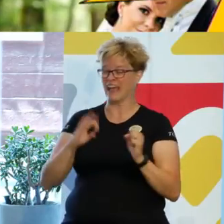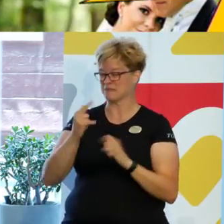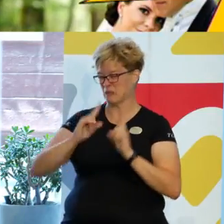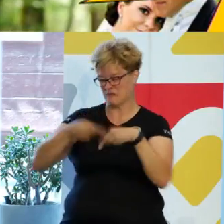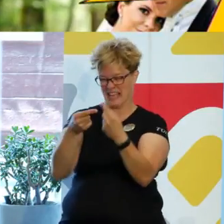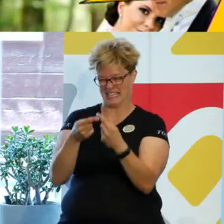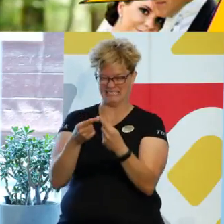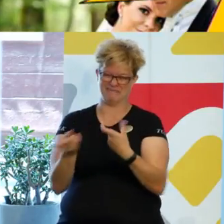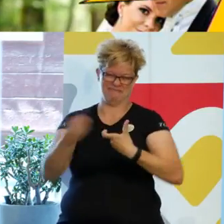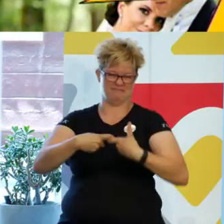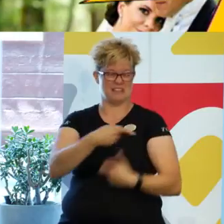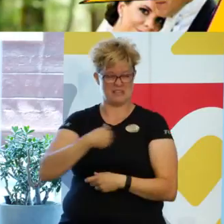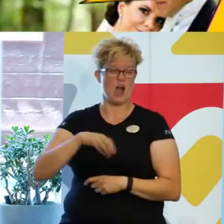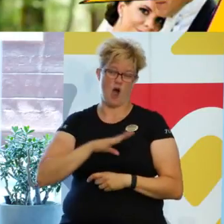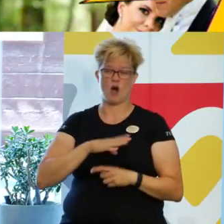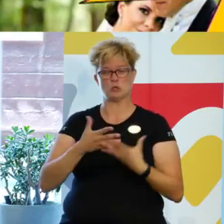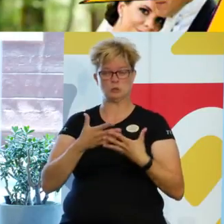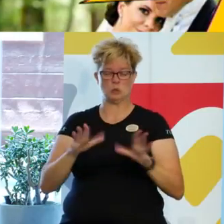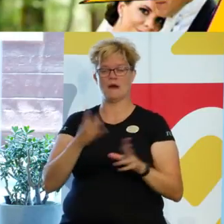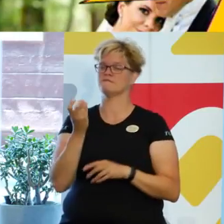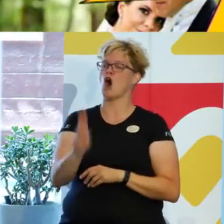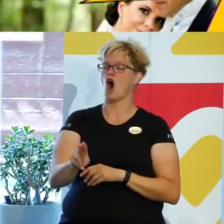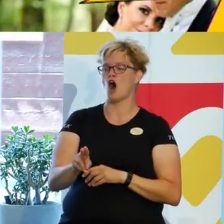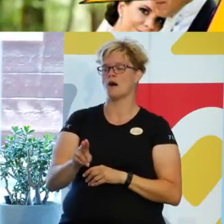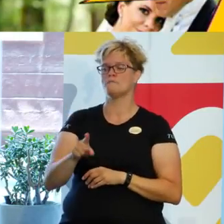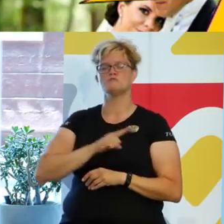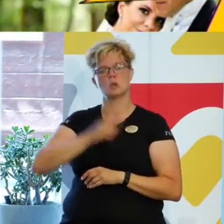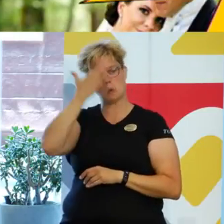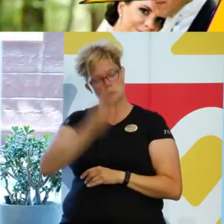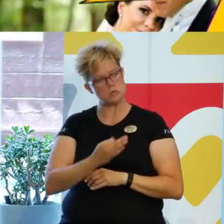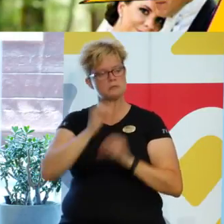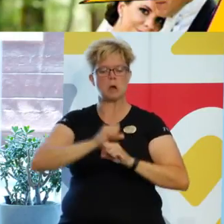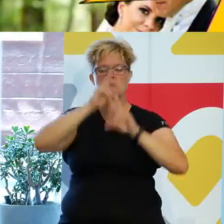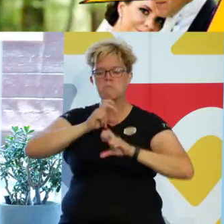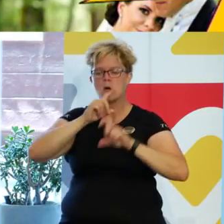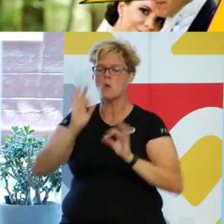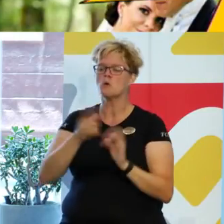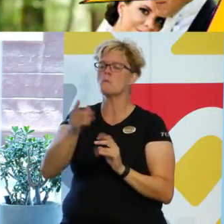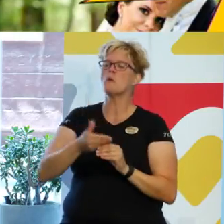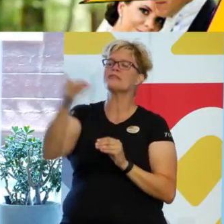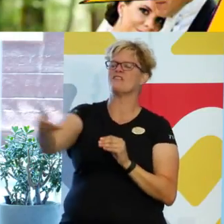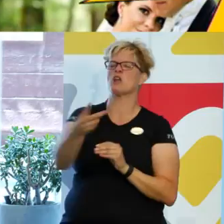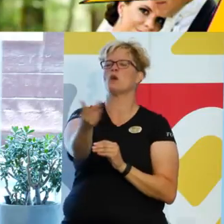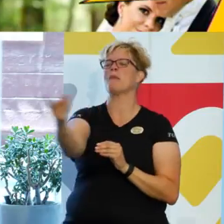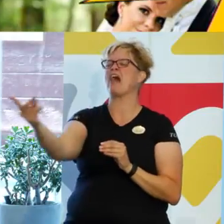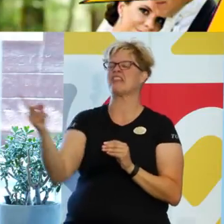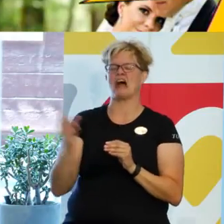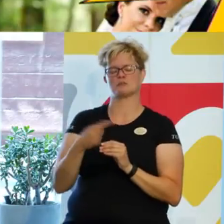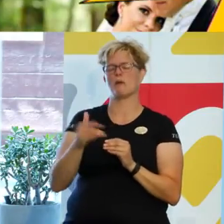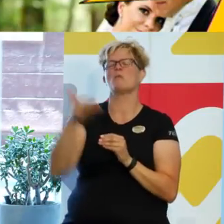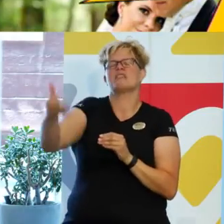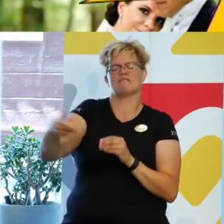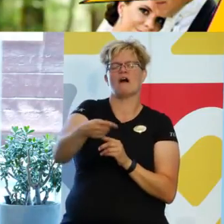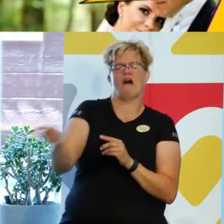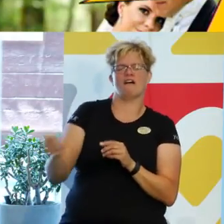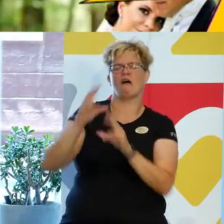I verksamhetsutvecklingssammanhang har vi en ganska stor vana och bred kunskapet av att just granska utanförskapet. där andra. De som